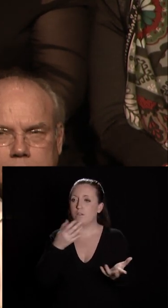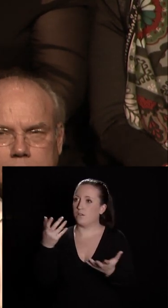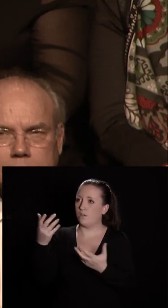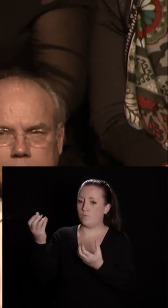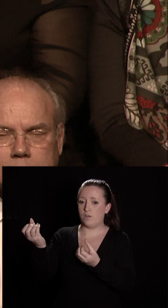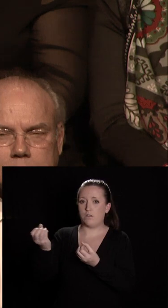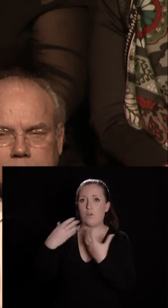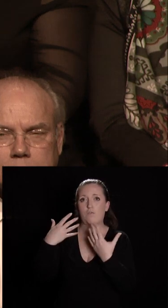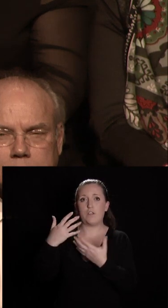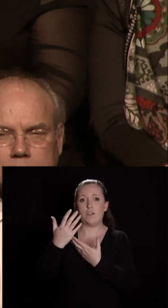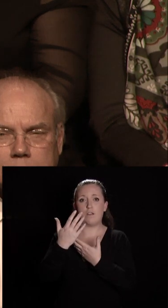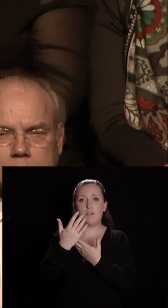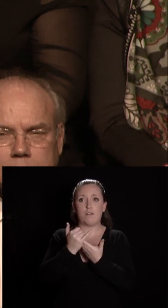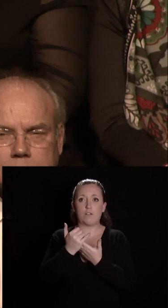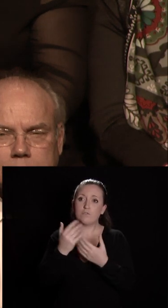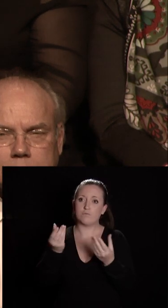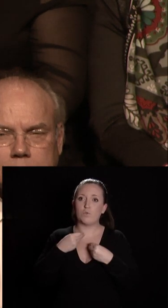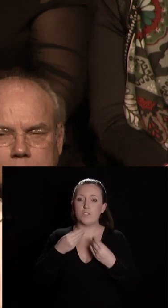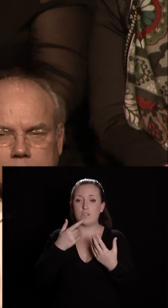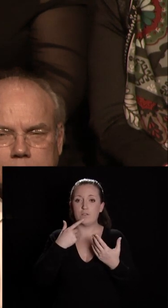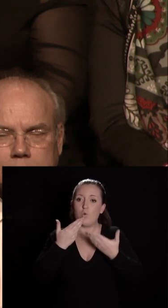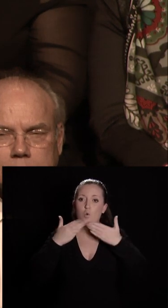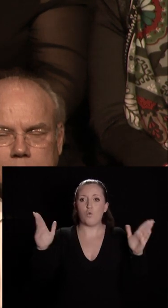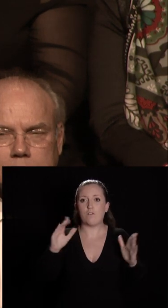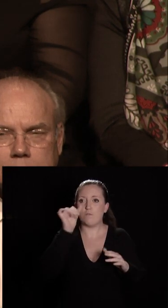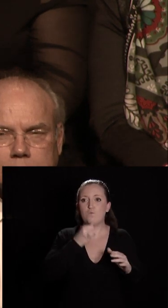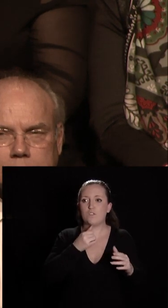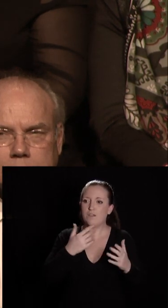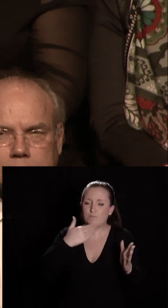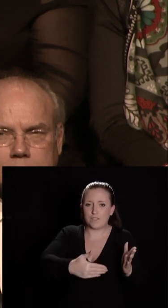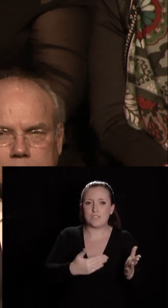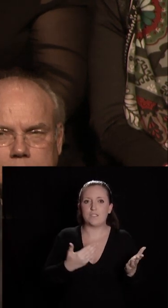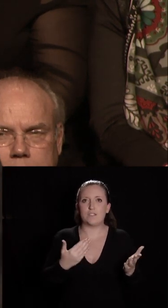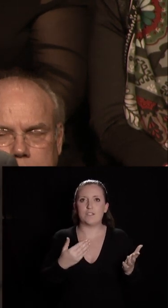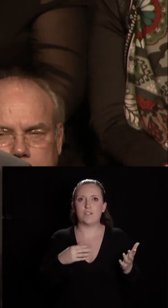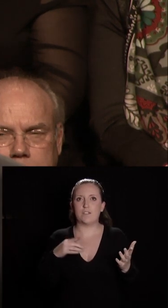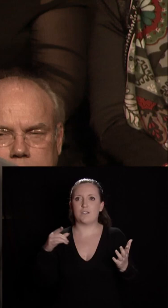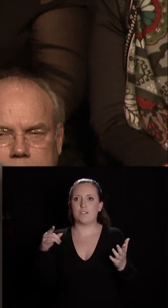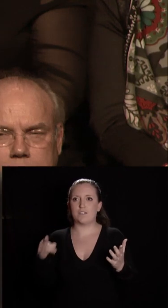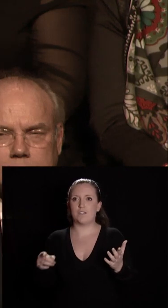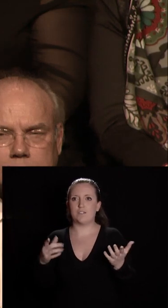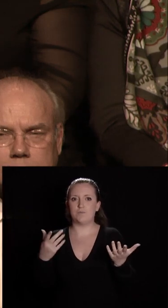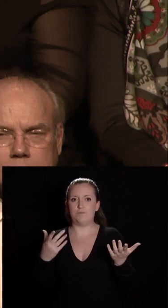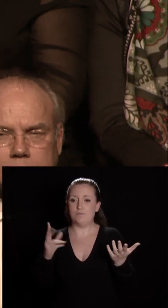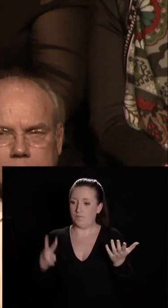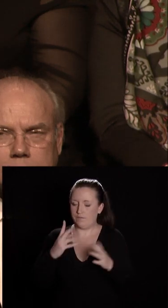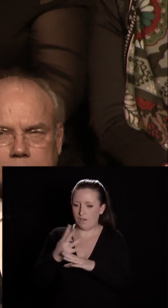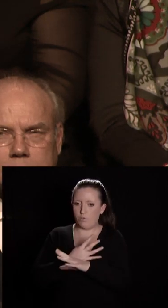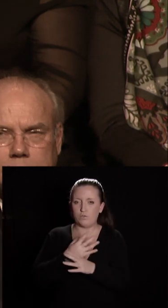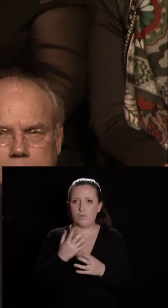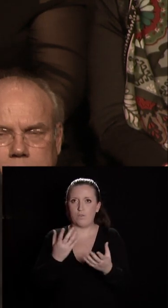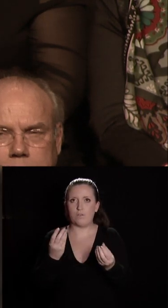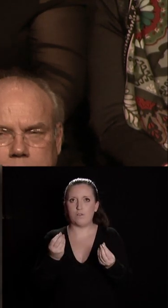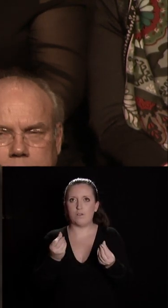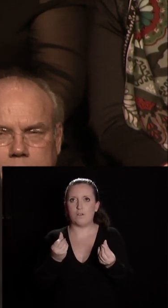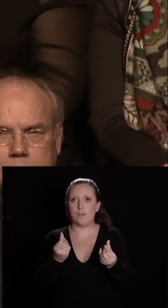de lui avoir facilité l'ouverture du musée et c'est devant cette toile et l'émotion artistique qu'elle lui a procuré qu